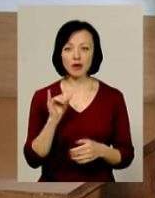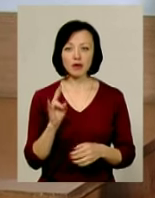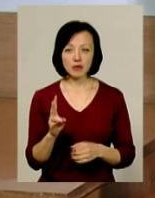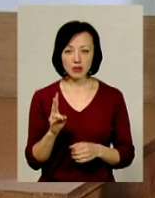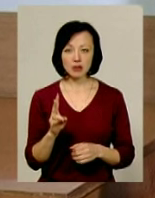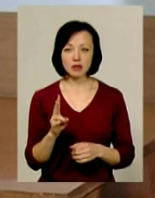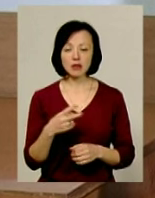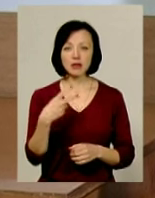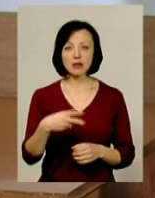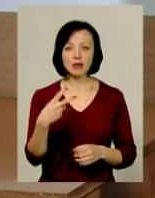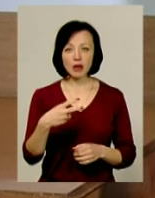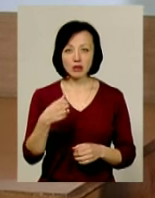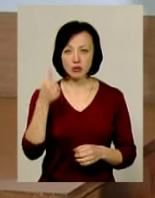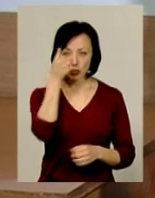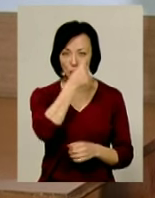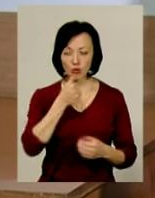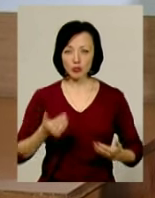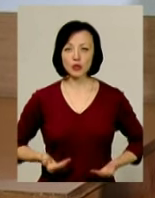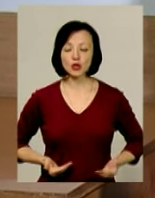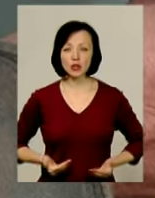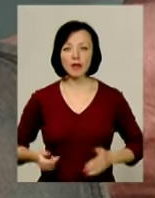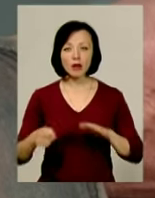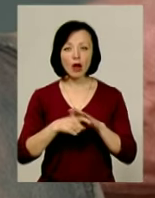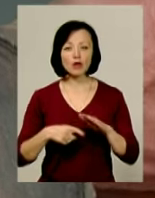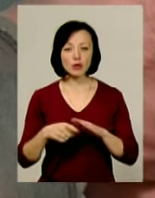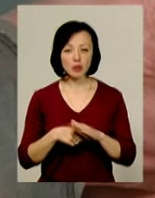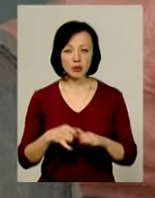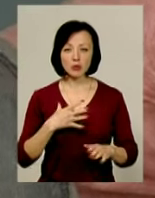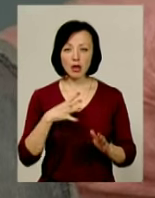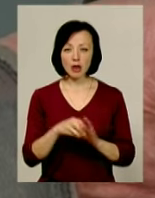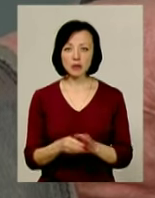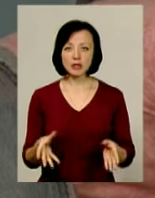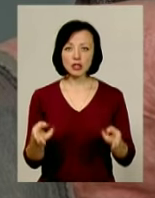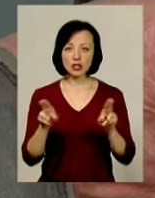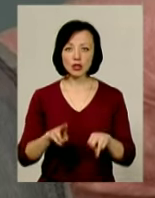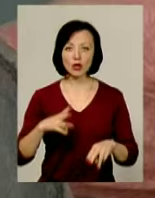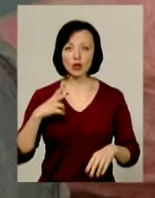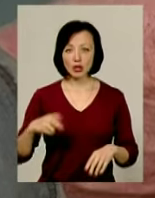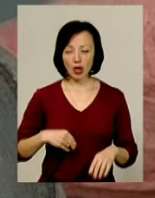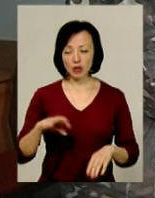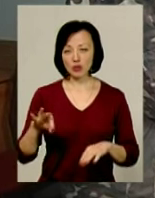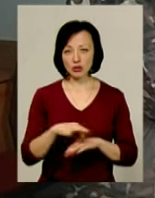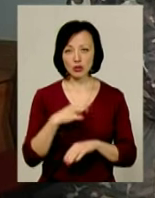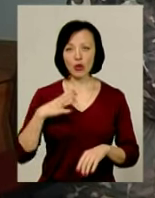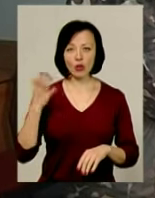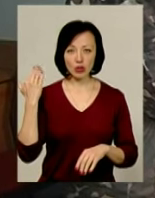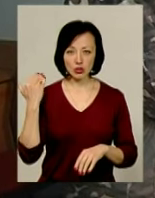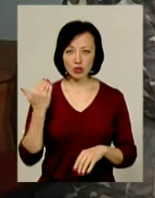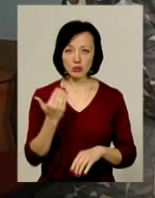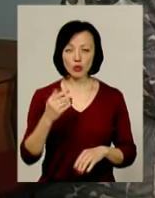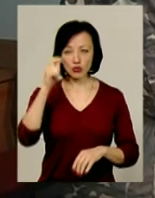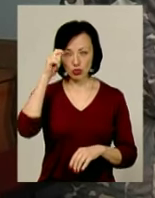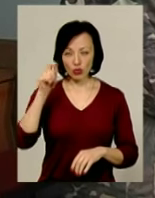20 років жив на Донбасі. У загиблого залишилась донька та дружина. Щоправда, колишня. Стосовно